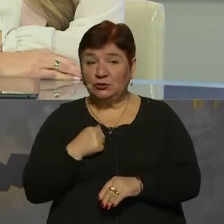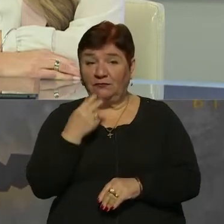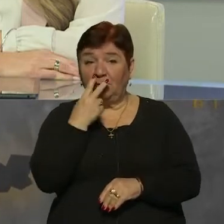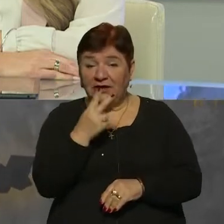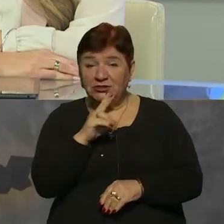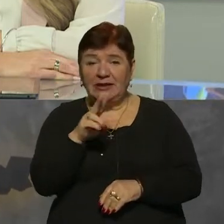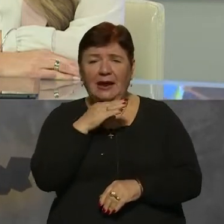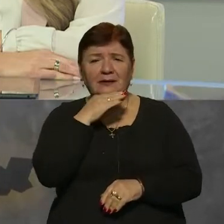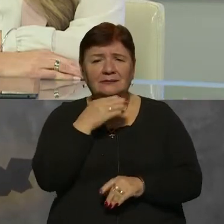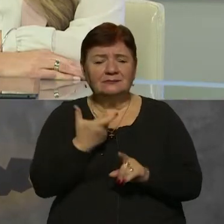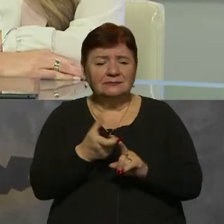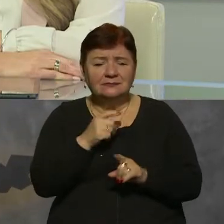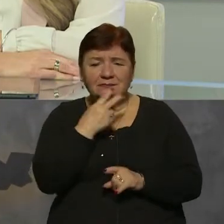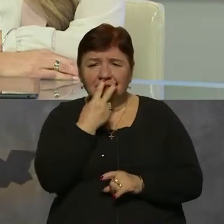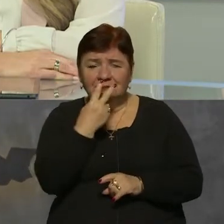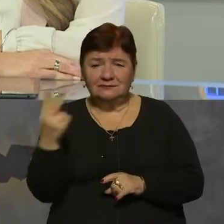якомога більше цілей.